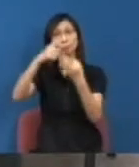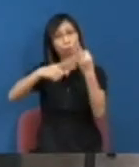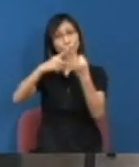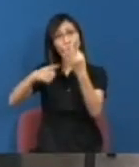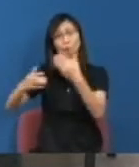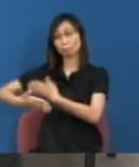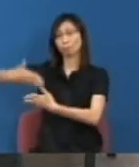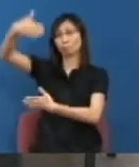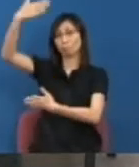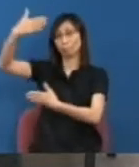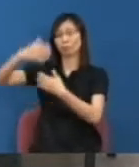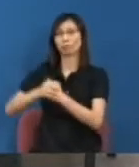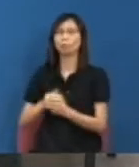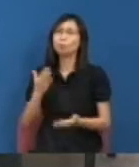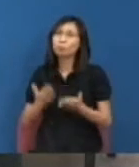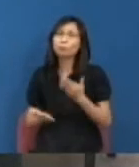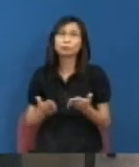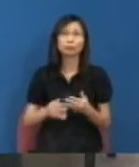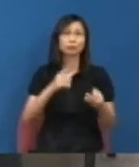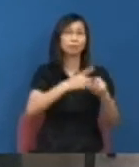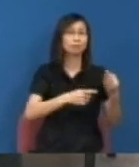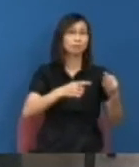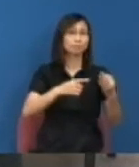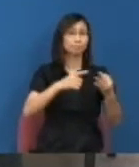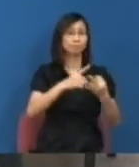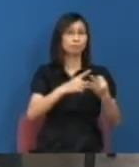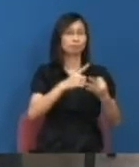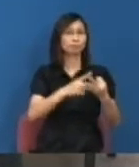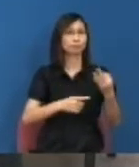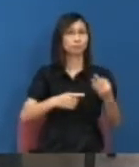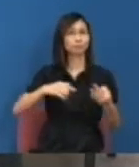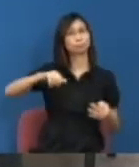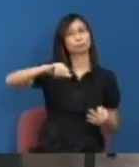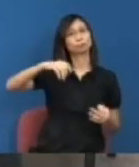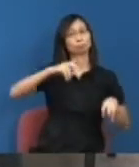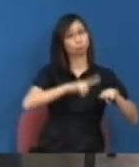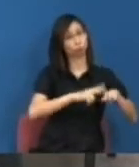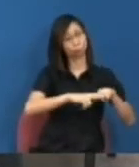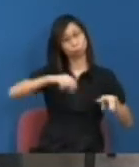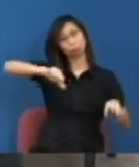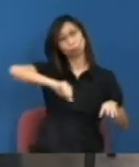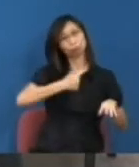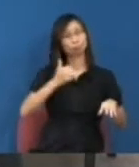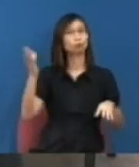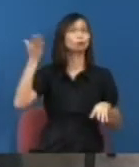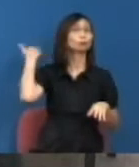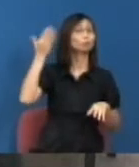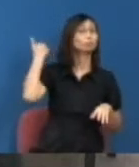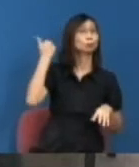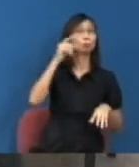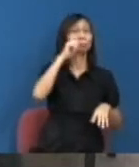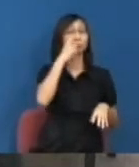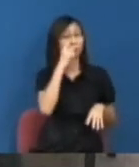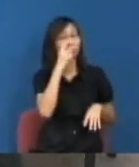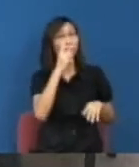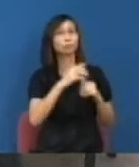強副總理完全聽不到示威人士的聲音看不到然後